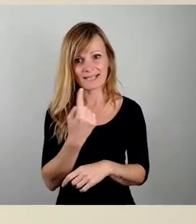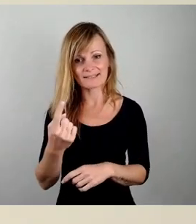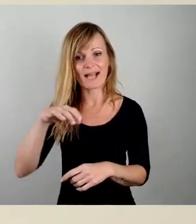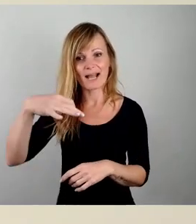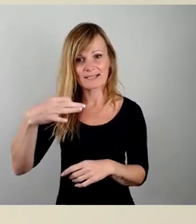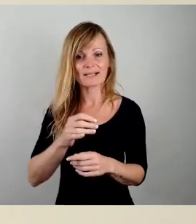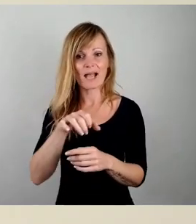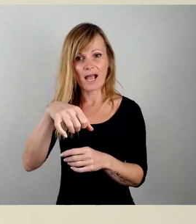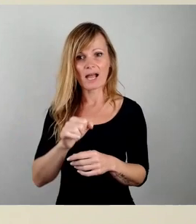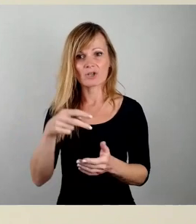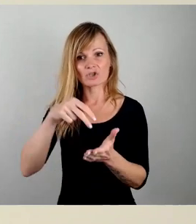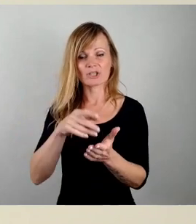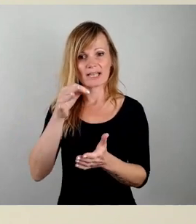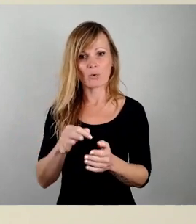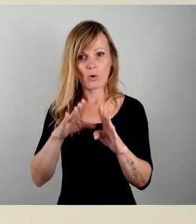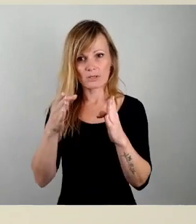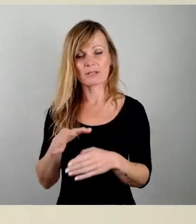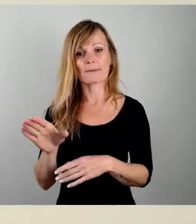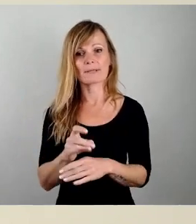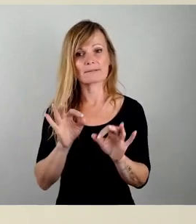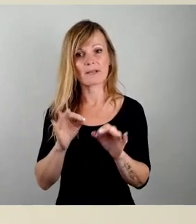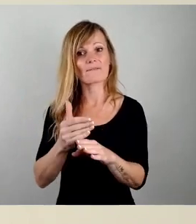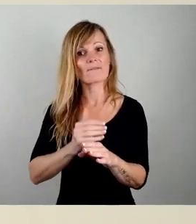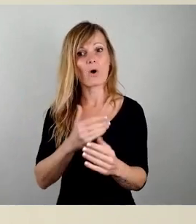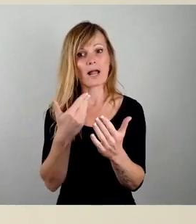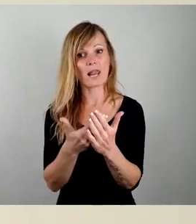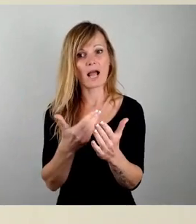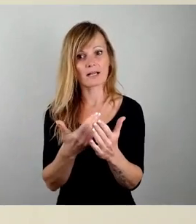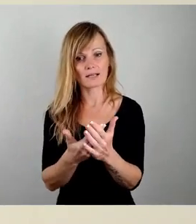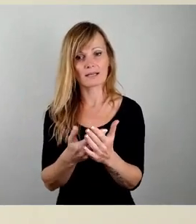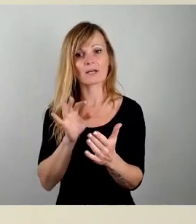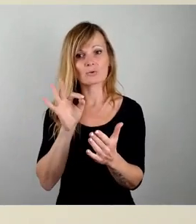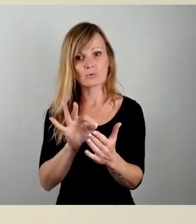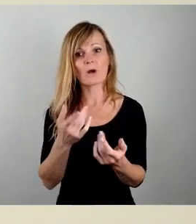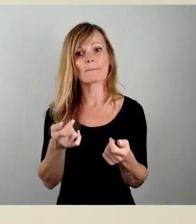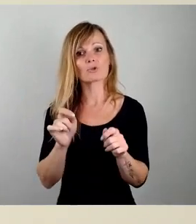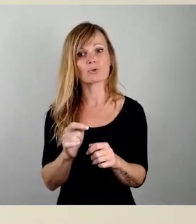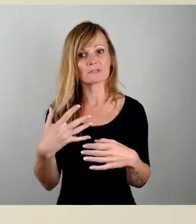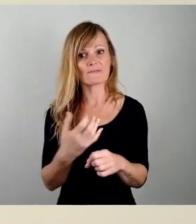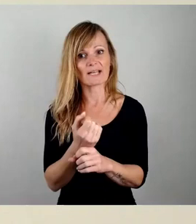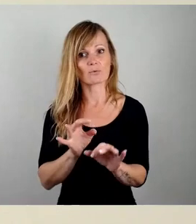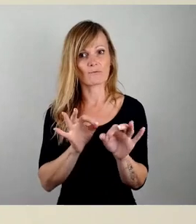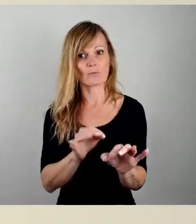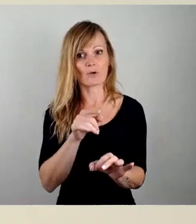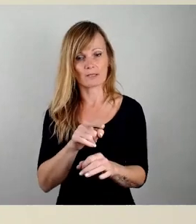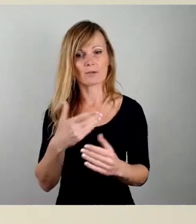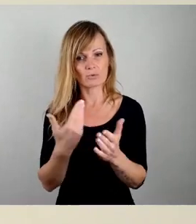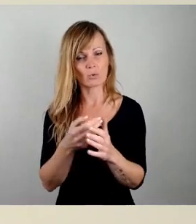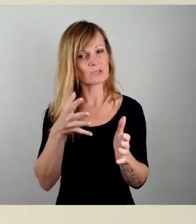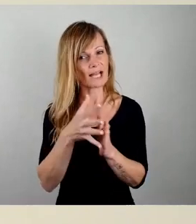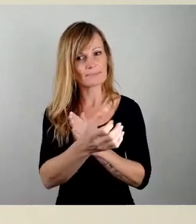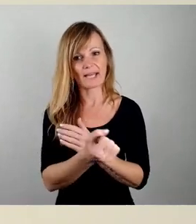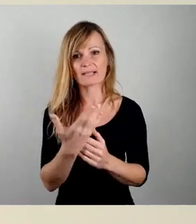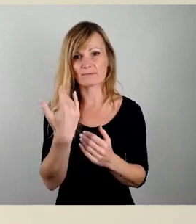Garagenstandort mit einer entsprechenden Vorlage zur Beschlussfassung führen, damit hier Transparenz von Anfang an